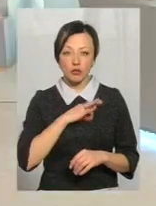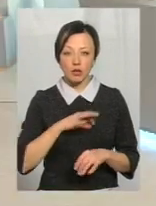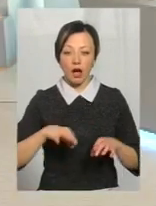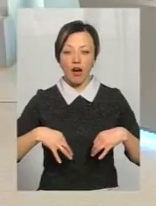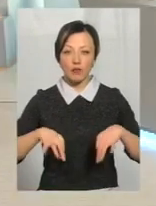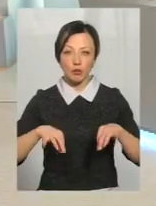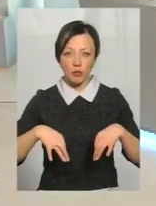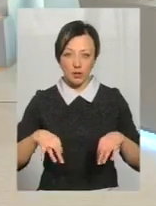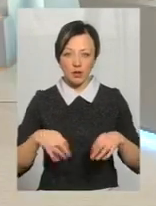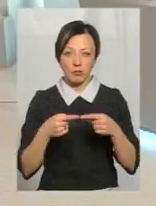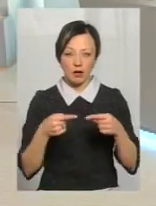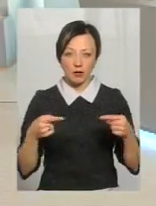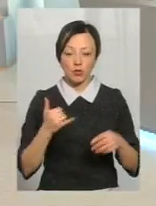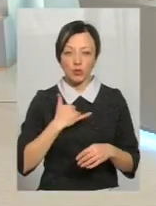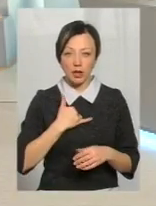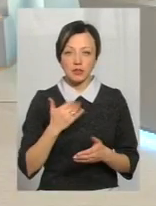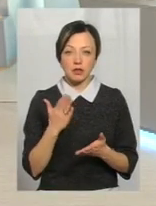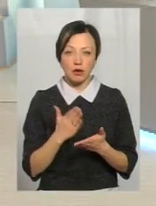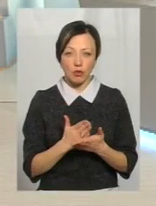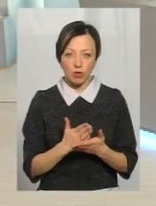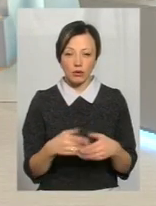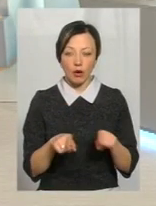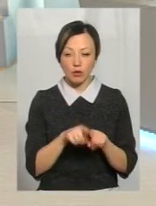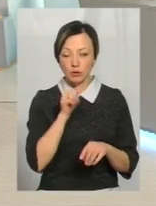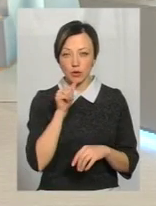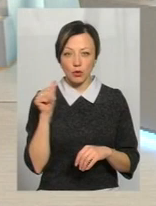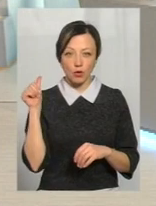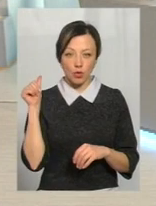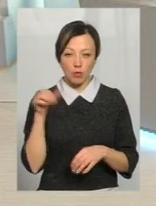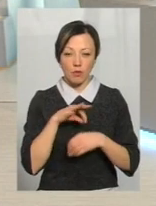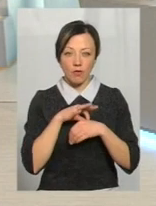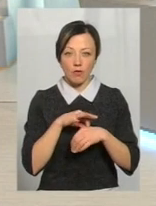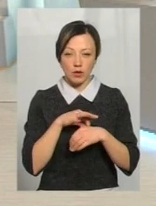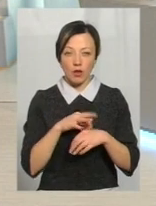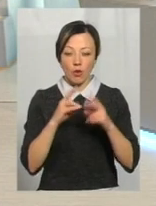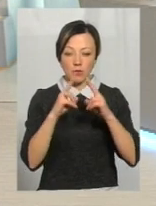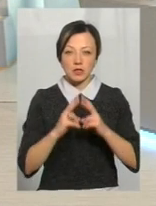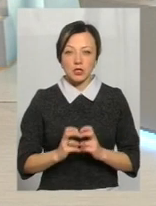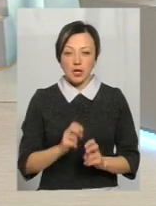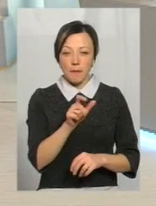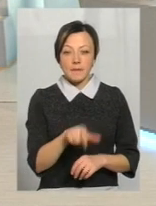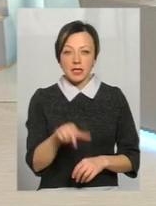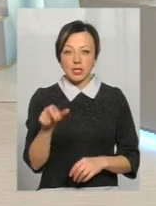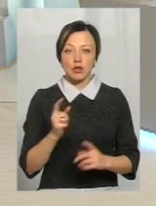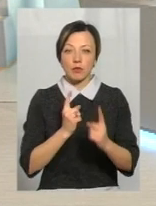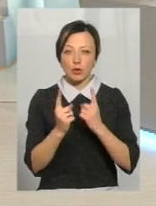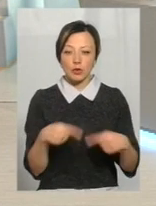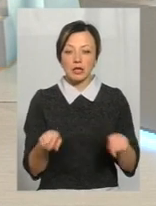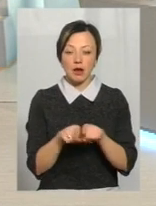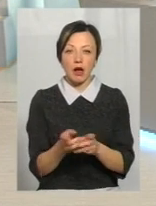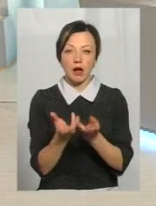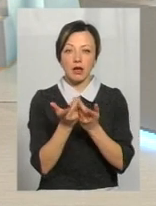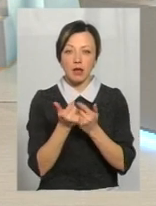автомобільним транспортом, в також минулого року ми проводили обслеження пасажиропотоку, саме тому і така кількість,